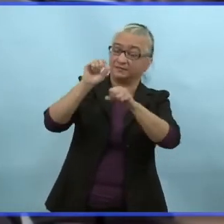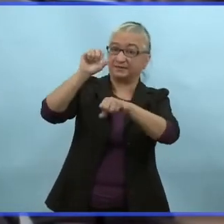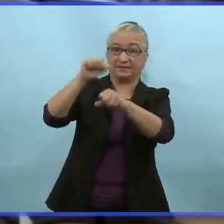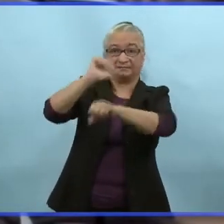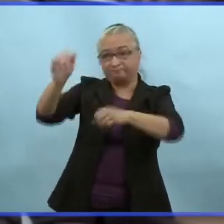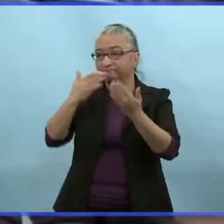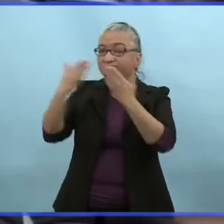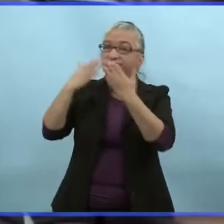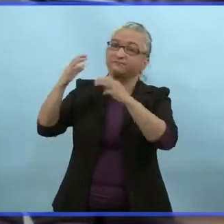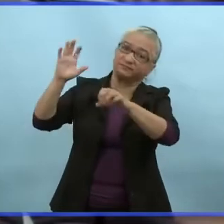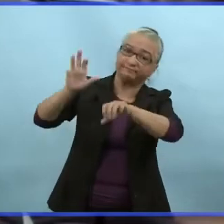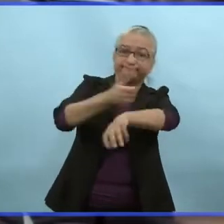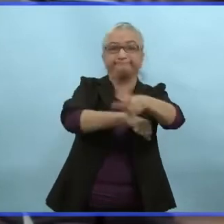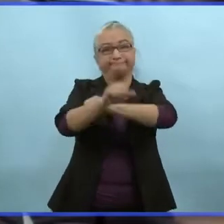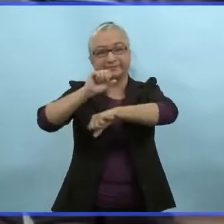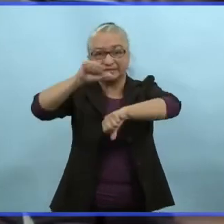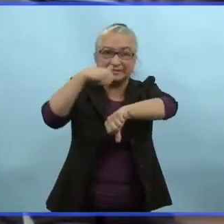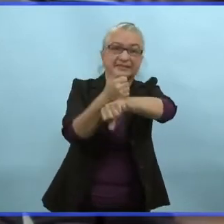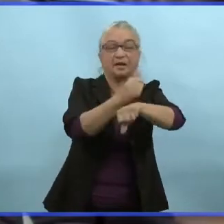provinces et territoires.